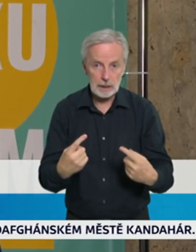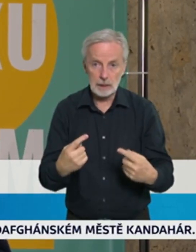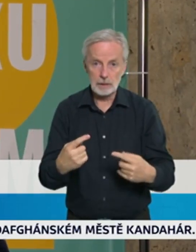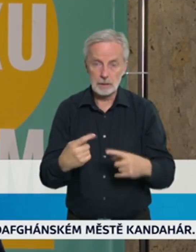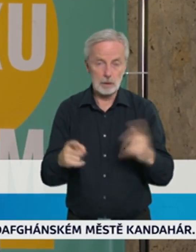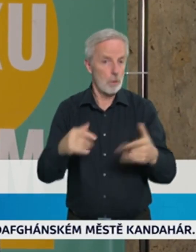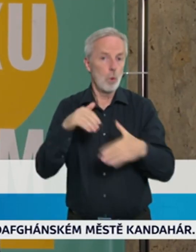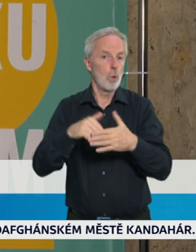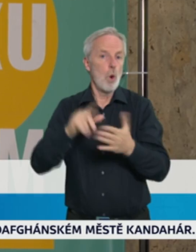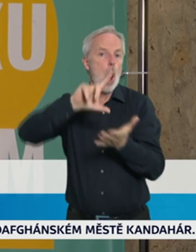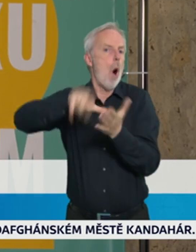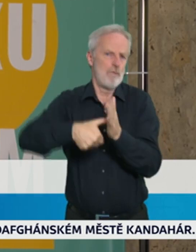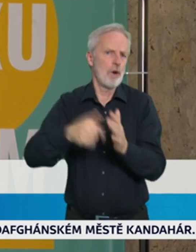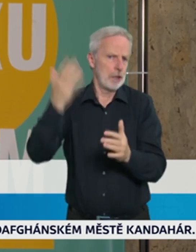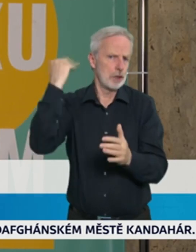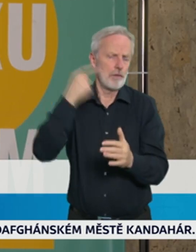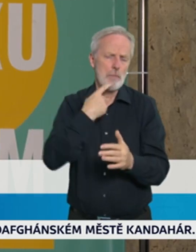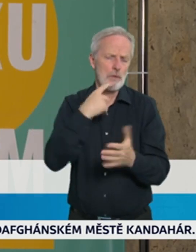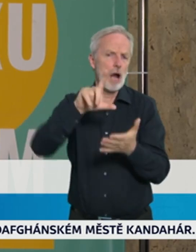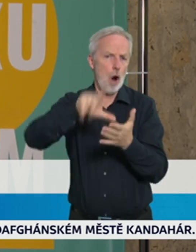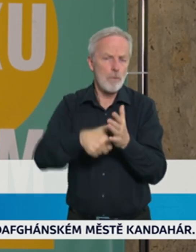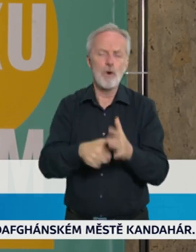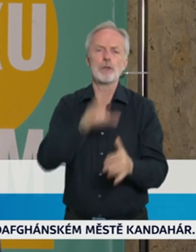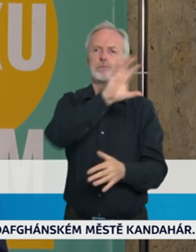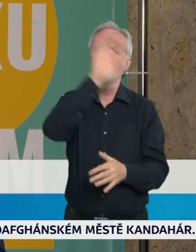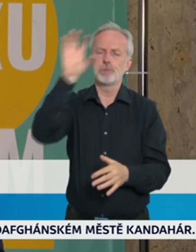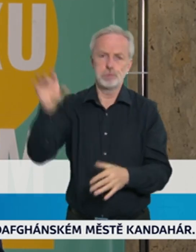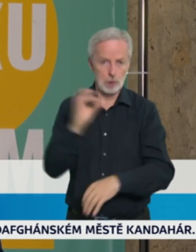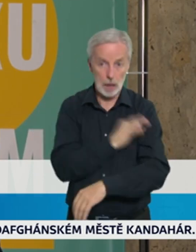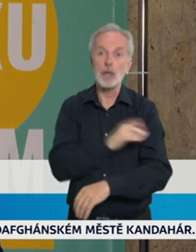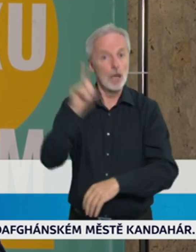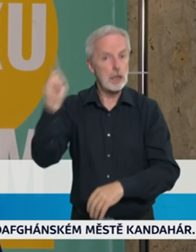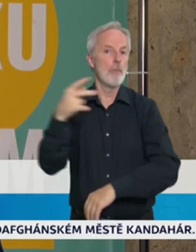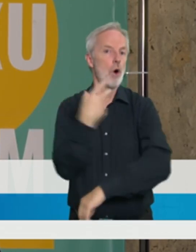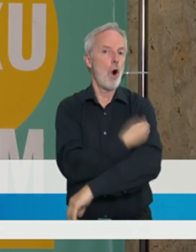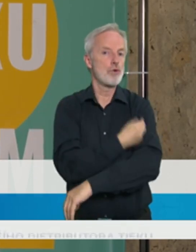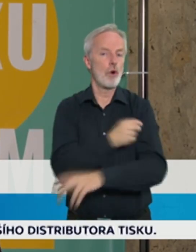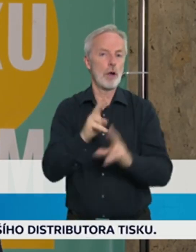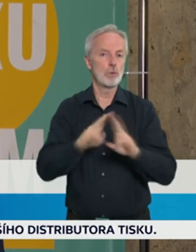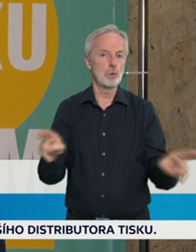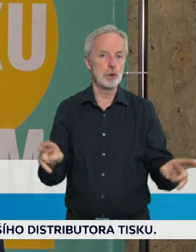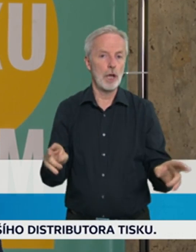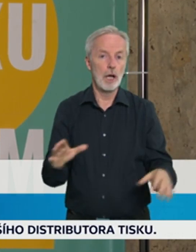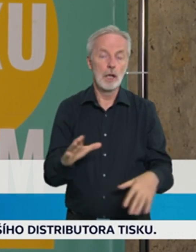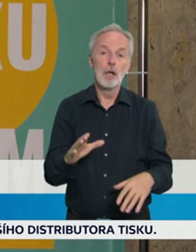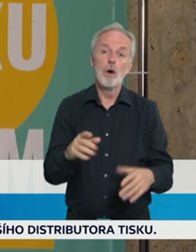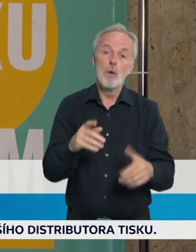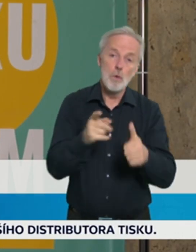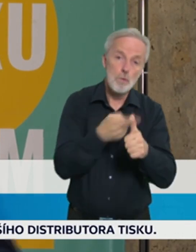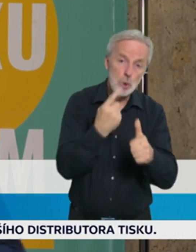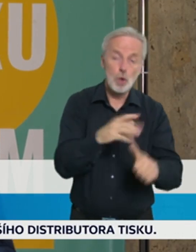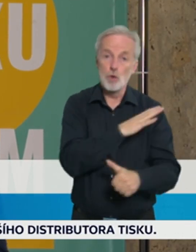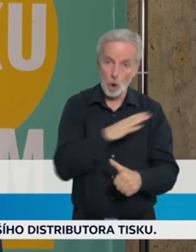očkované pro vakcinace, tak i třetí dávky. To, co je pozitivní, že